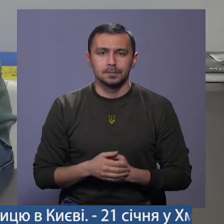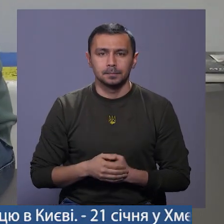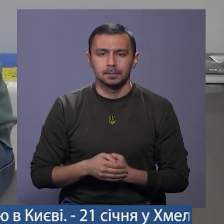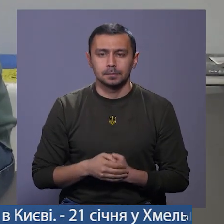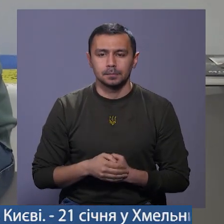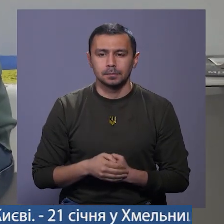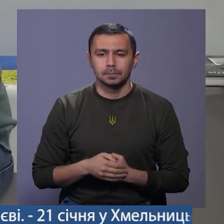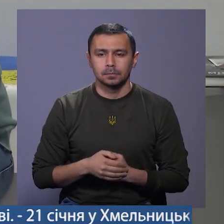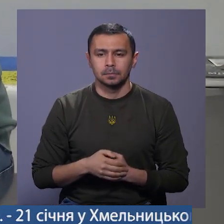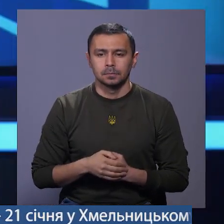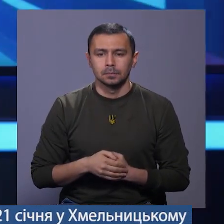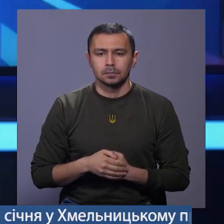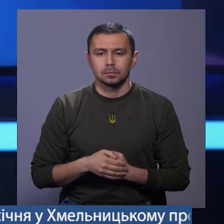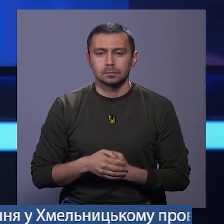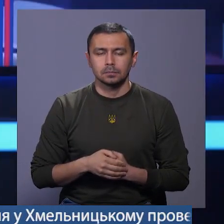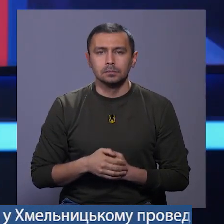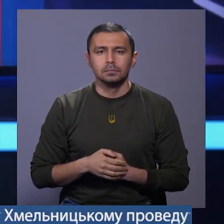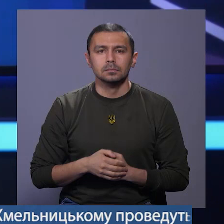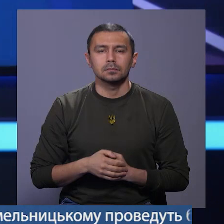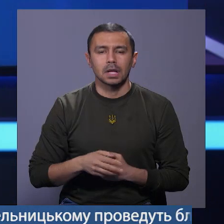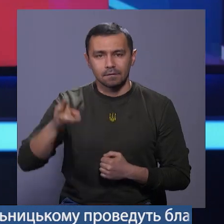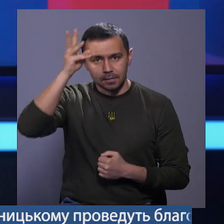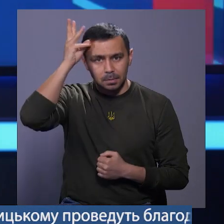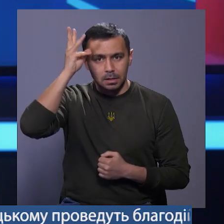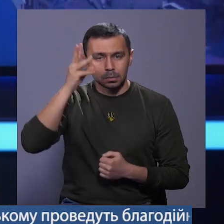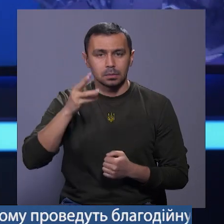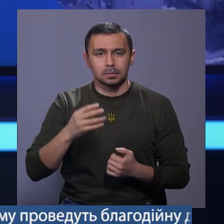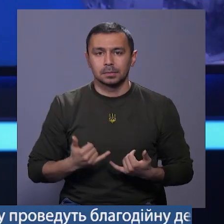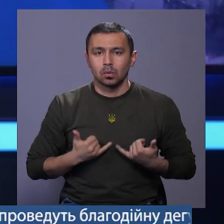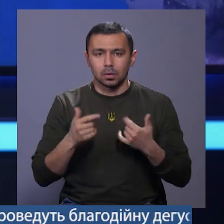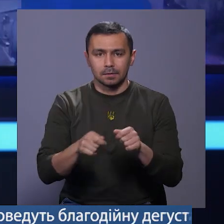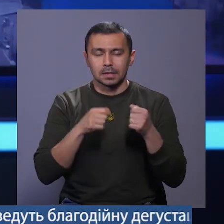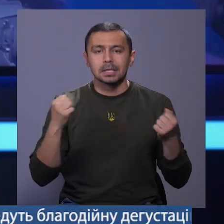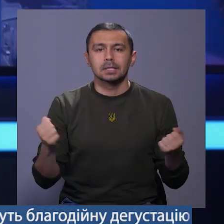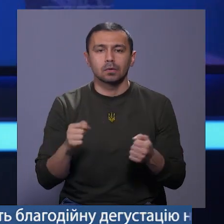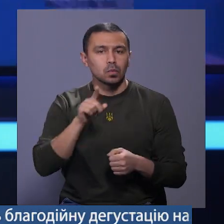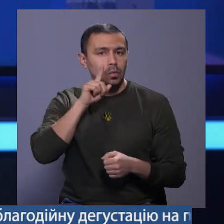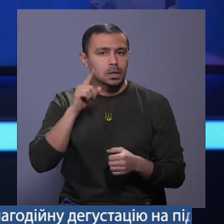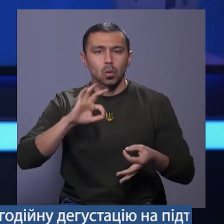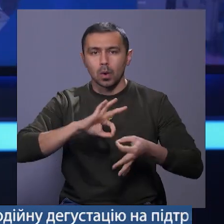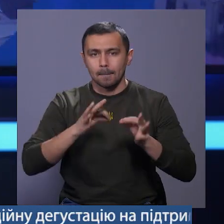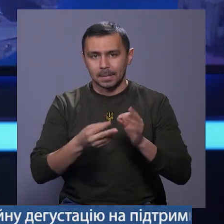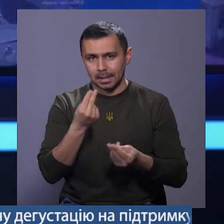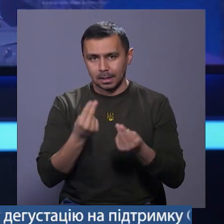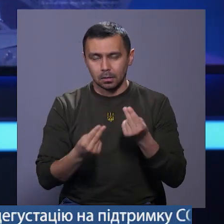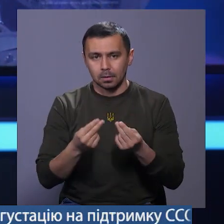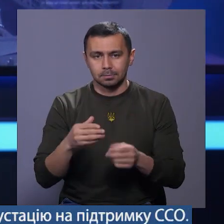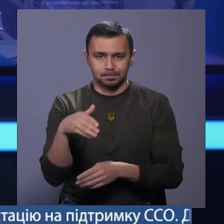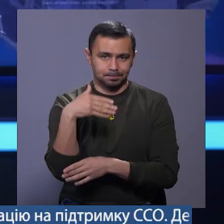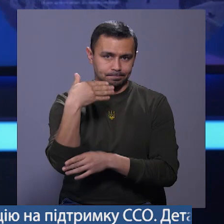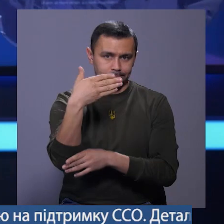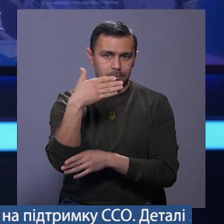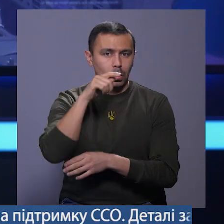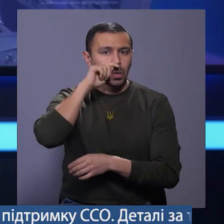Володимир Щуренко, новини міста. У Хмельницькому з нагоди відкриття зимових юнацьких олімпійських ігор підняли